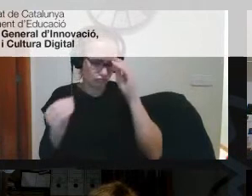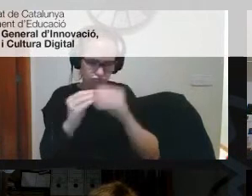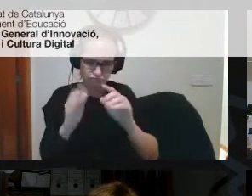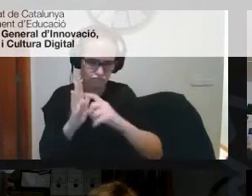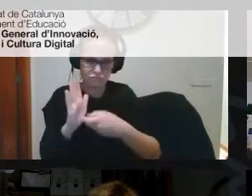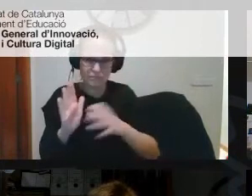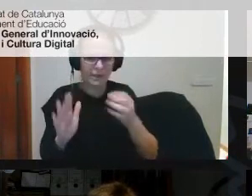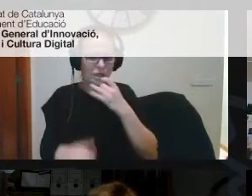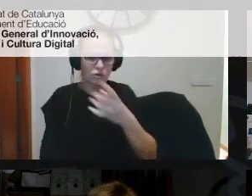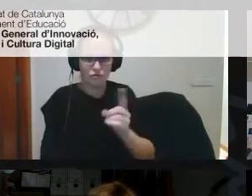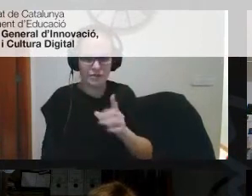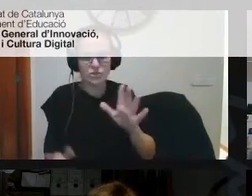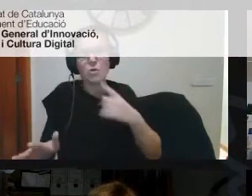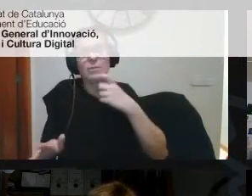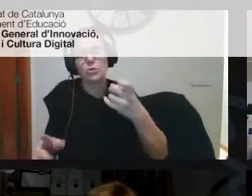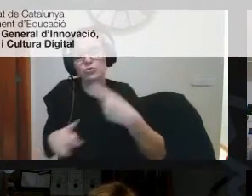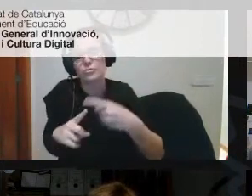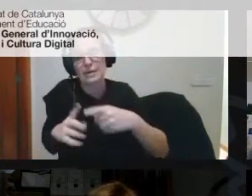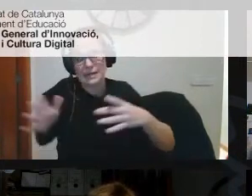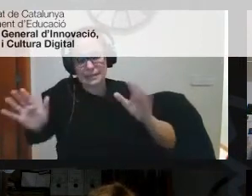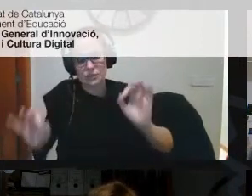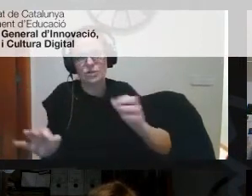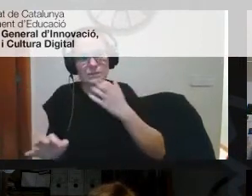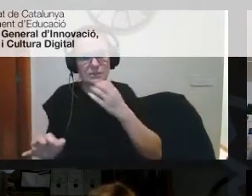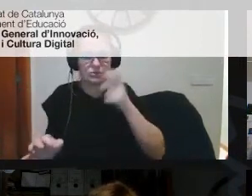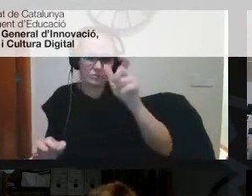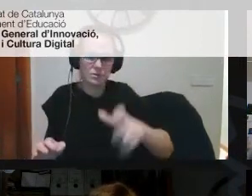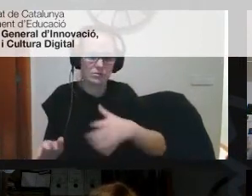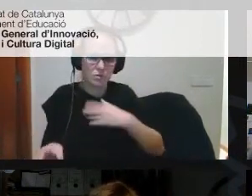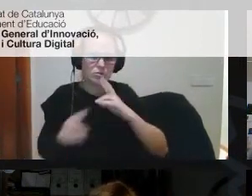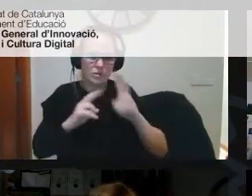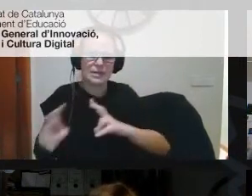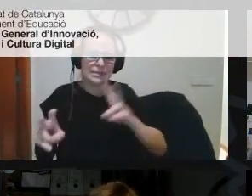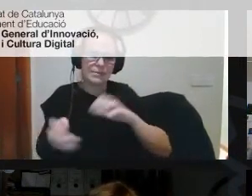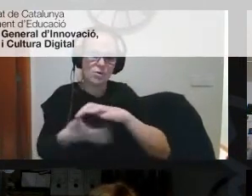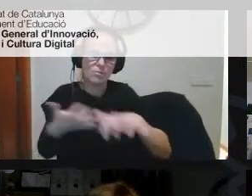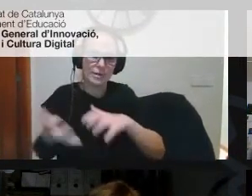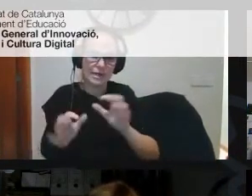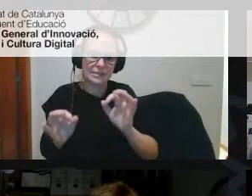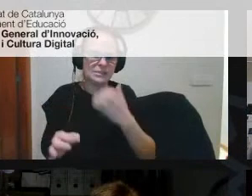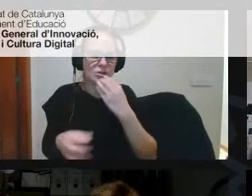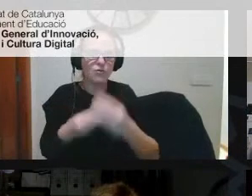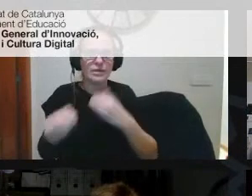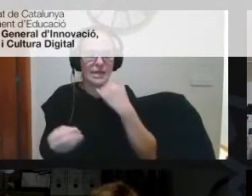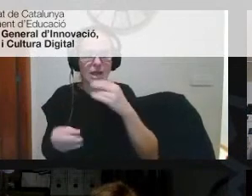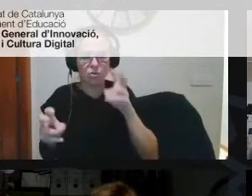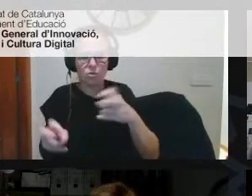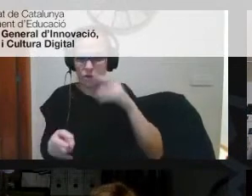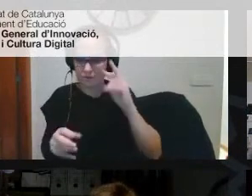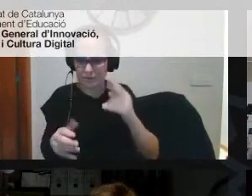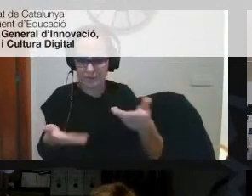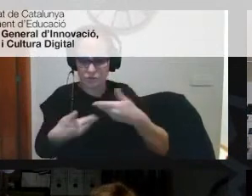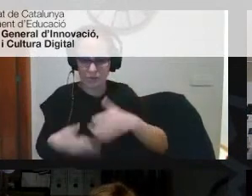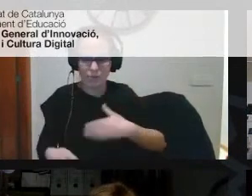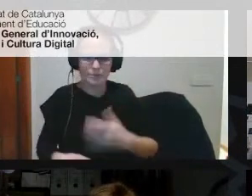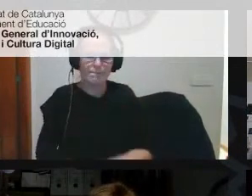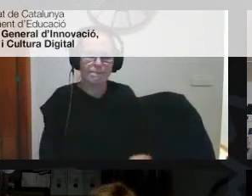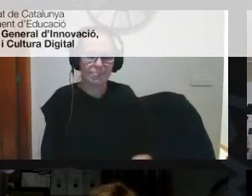i que no és gens fàcil perquè jo pregunto per això si algú ens pot perquè és complicat de fer o si heu fet alguna cosa l'experiència ens pot ajudar